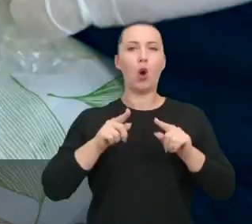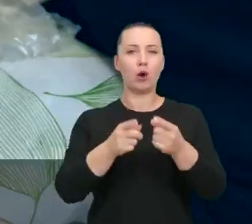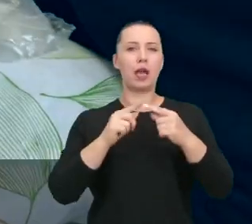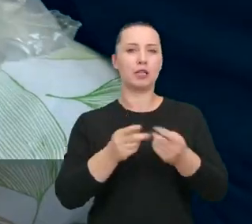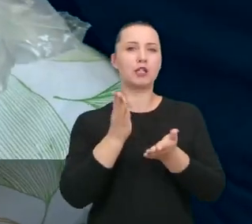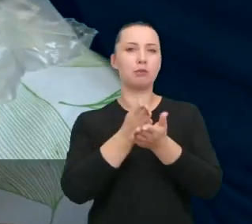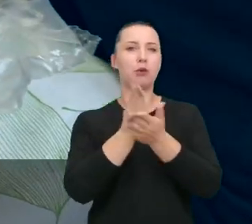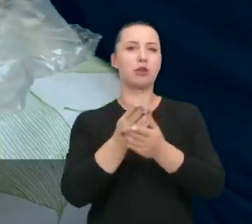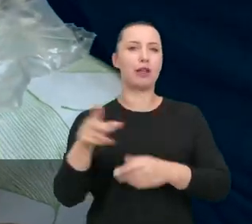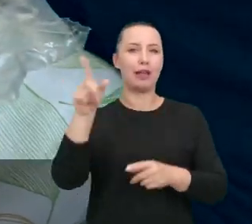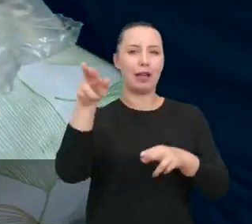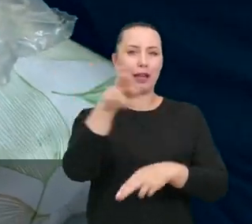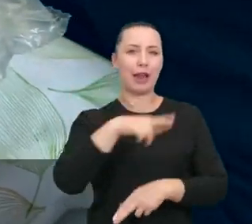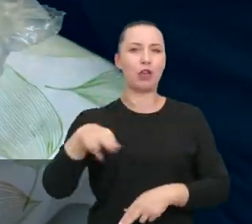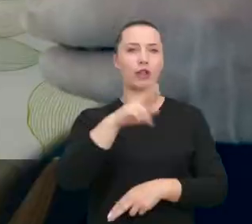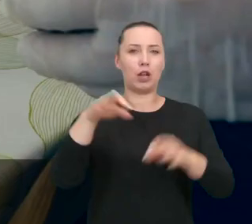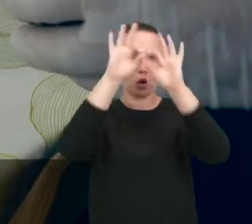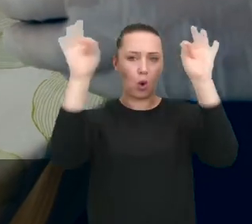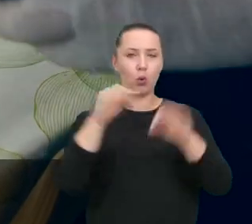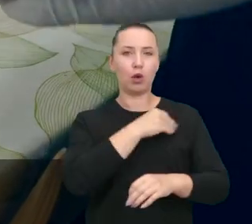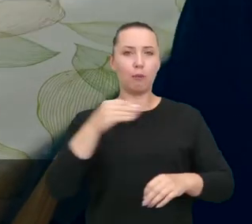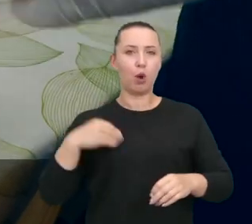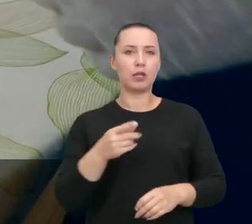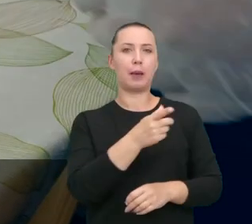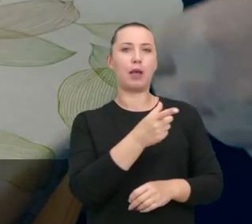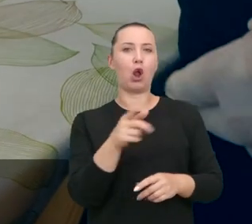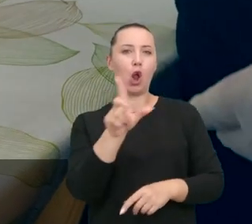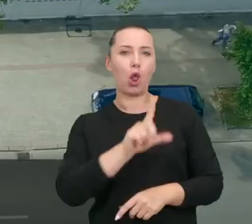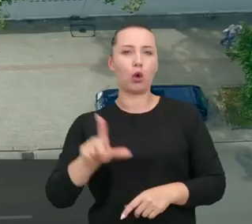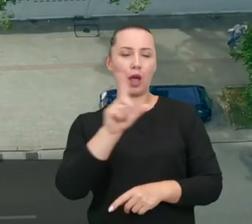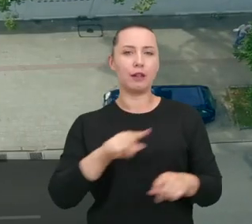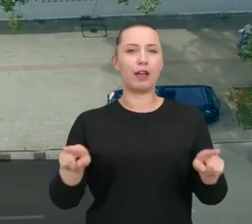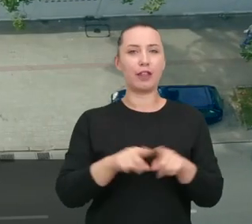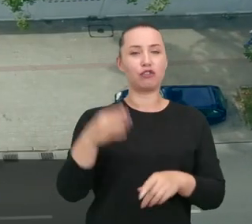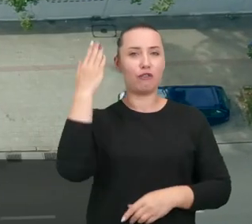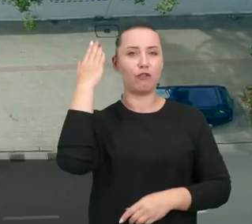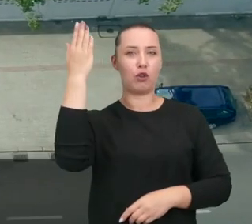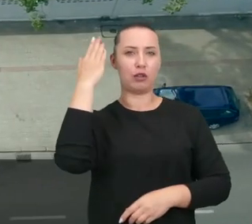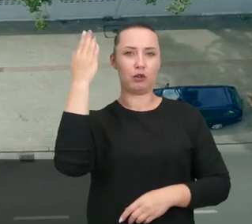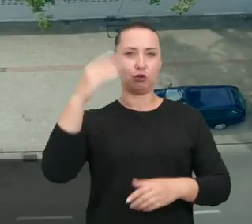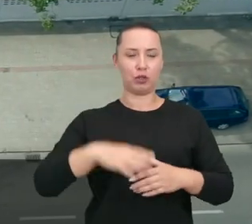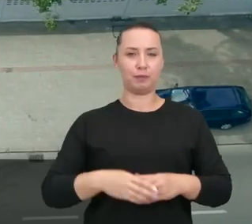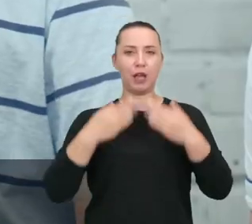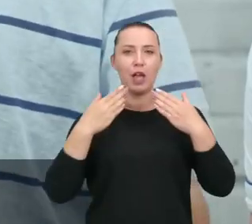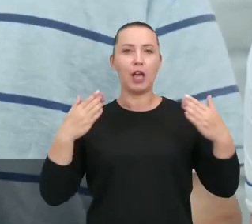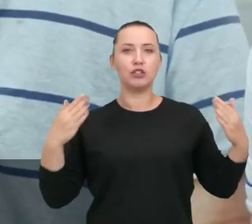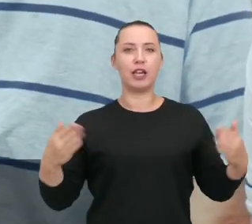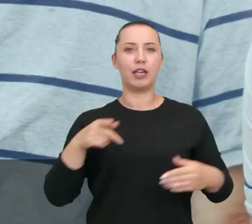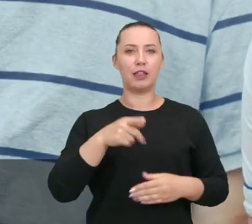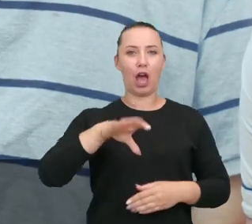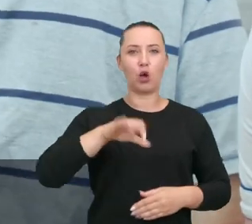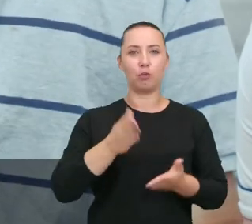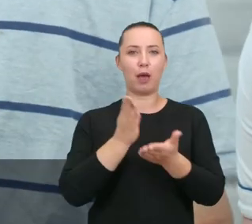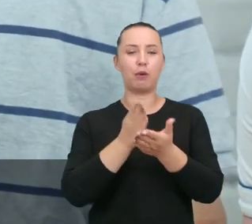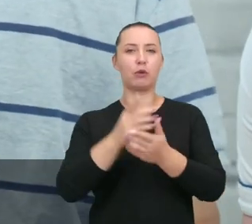partnerskich regionalnych, ogólnopolskich, czy też organizacji partnerskich lokalnych, ale przede wszystkim wolontariuszy. To dzięki